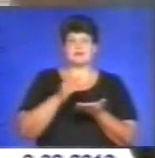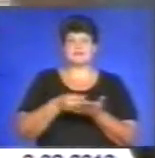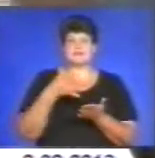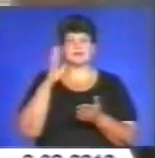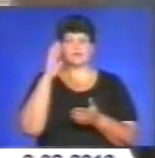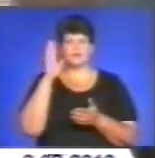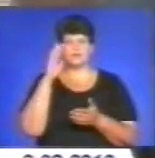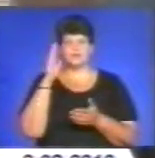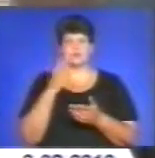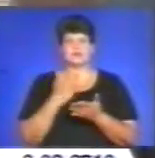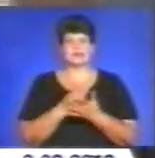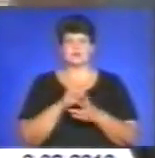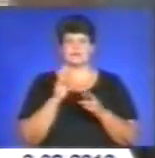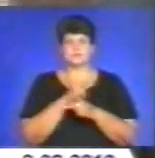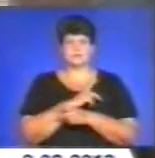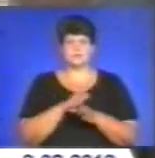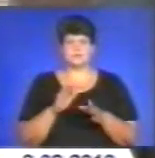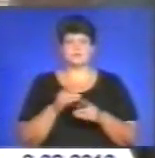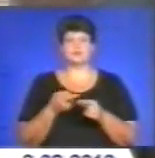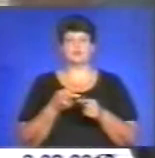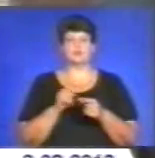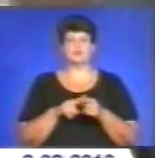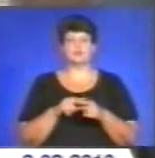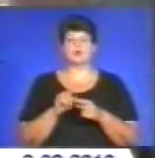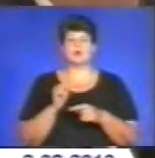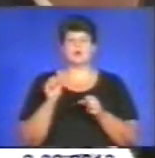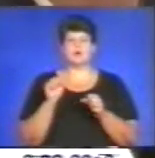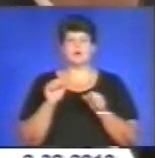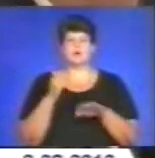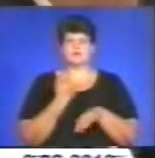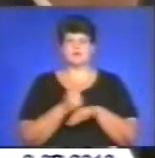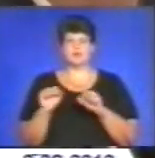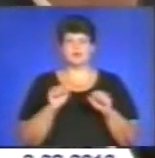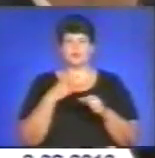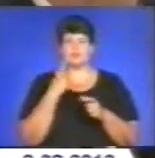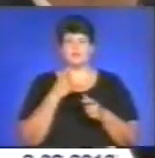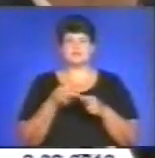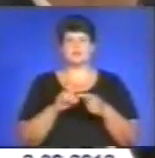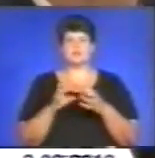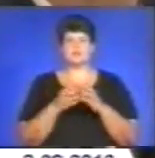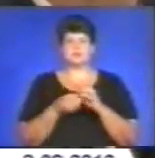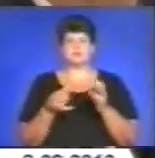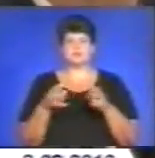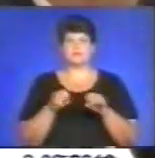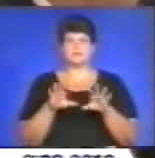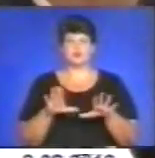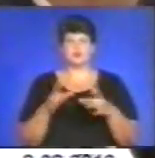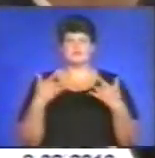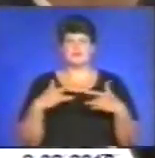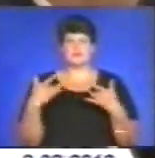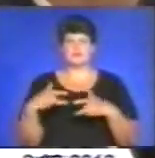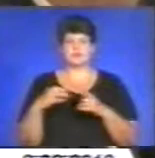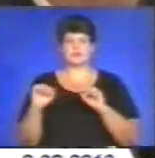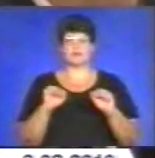водовідведення є необґрунтованими. Саме тому глава уряду наголошує, такі проблеми вирішуватимуться радикально, аж до звільнення чиновників